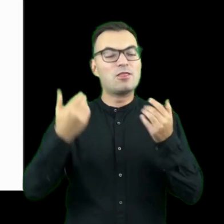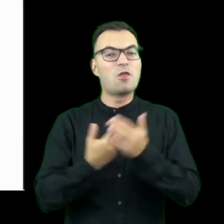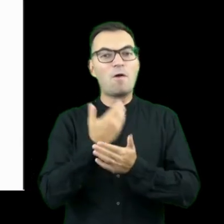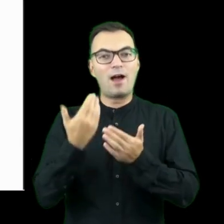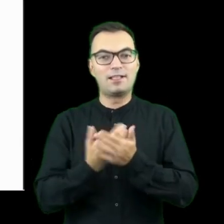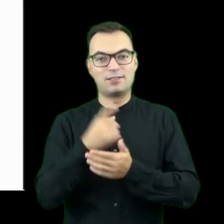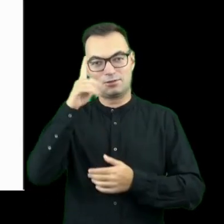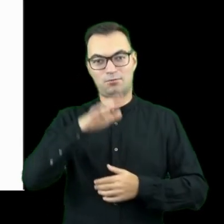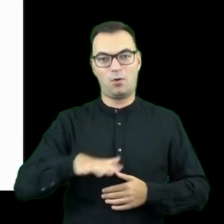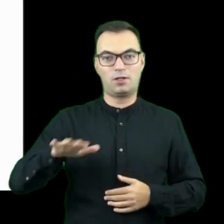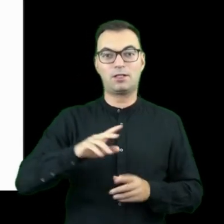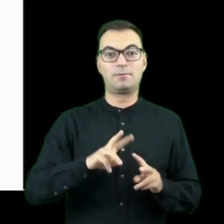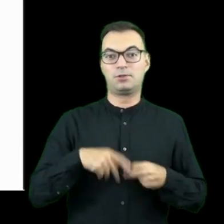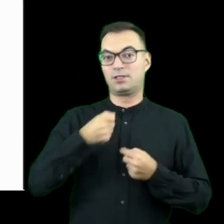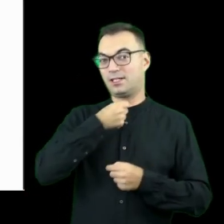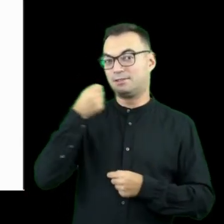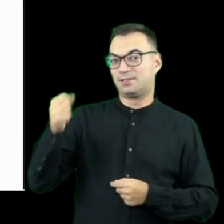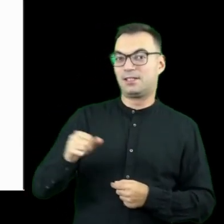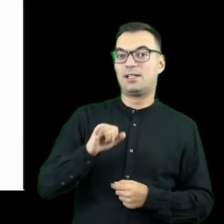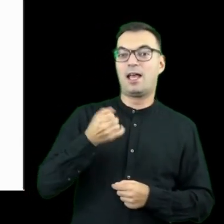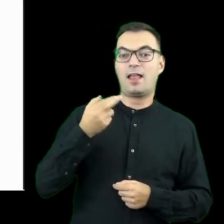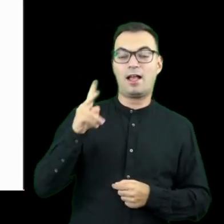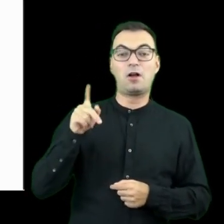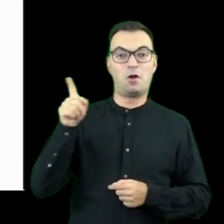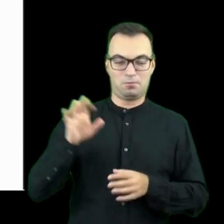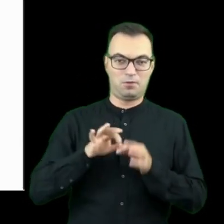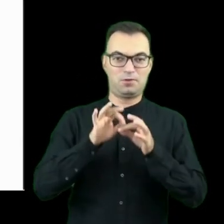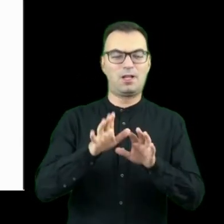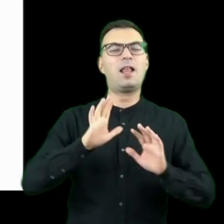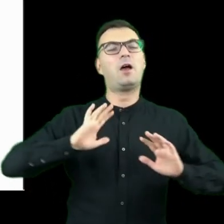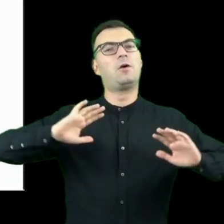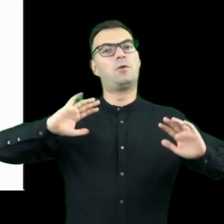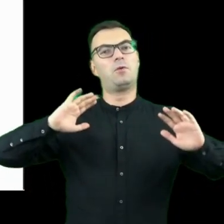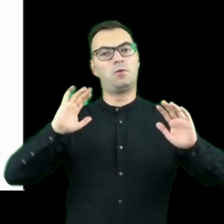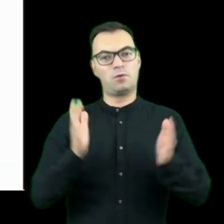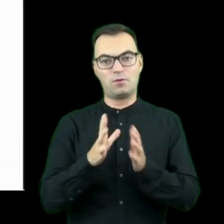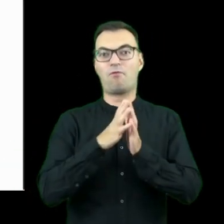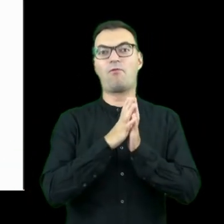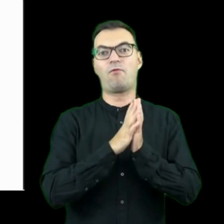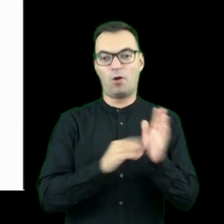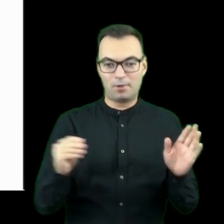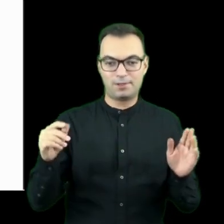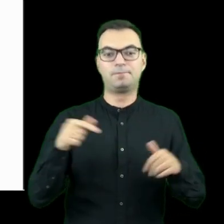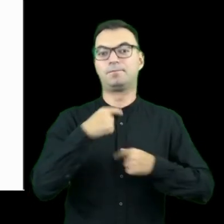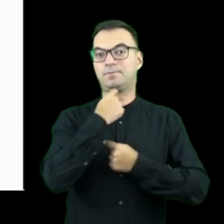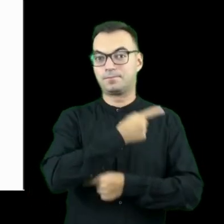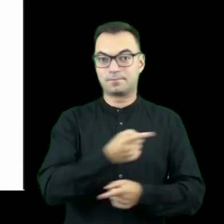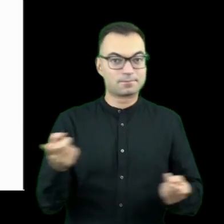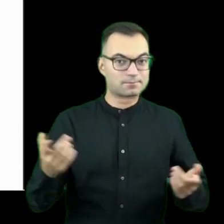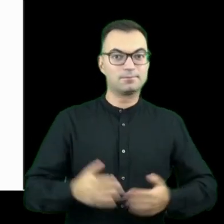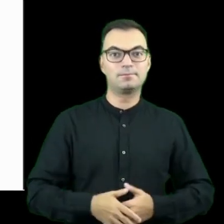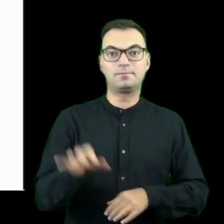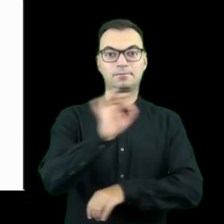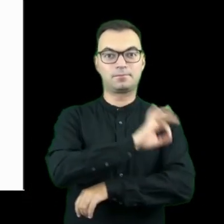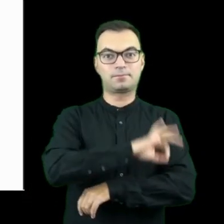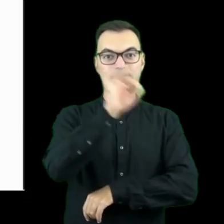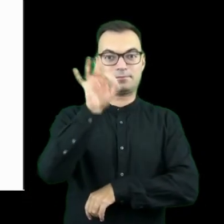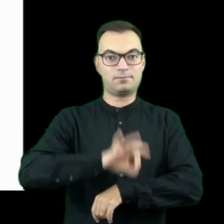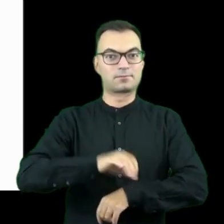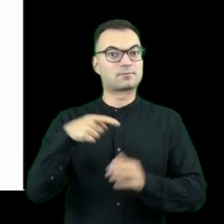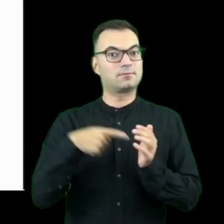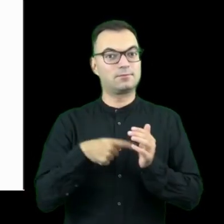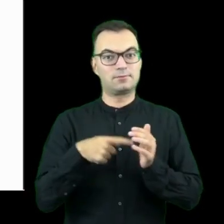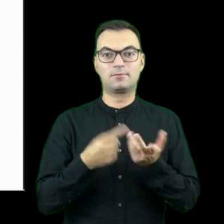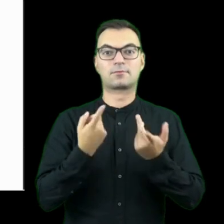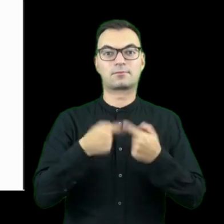głos Jankowi, który to spotkanie poprowadzi jeszcze. Gwoli formalności dodam, że projekt jest